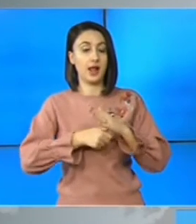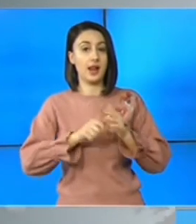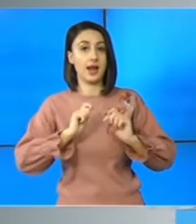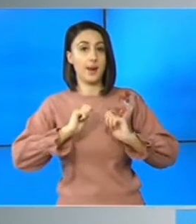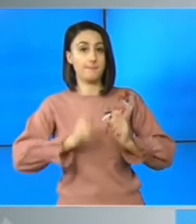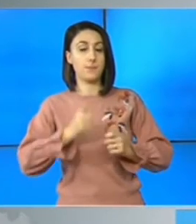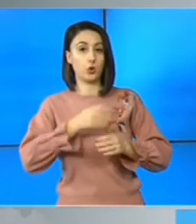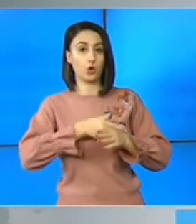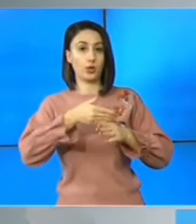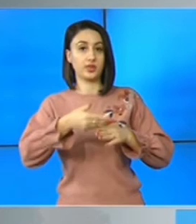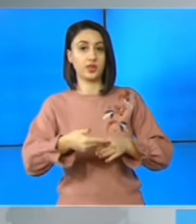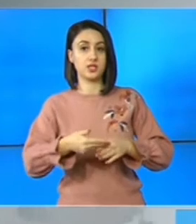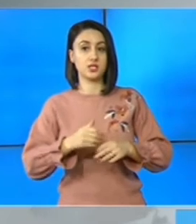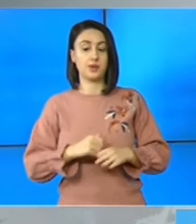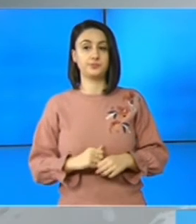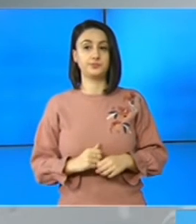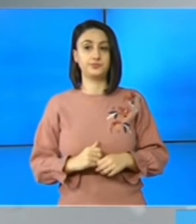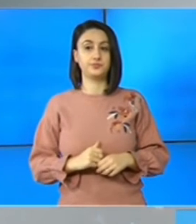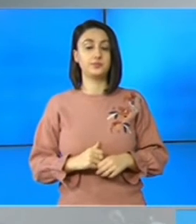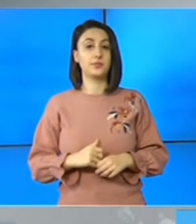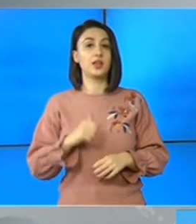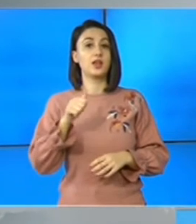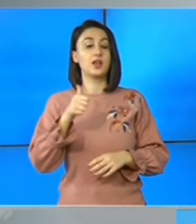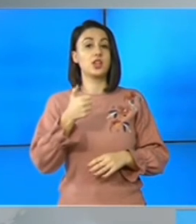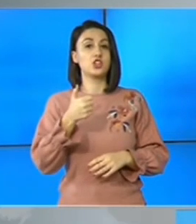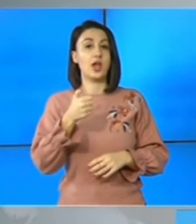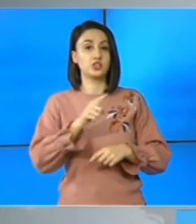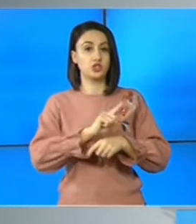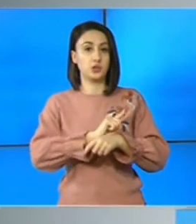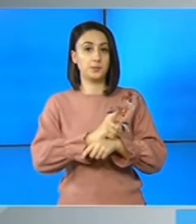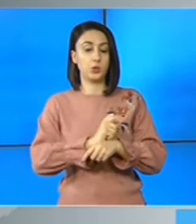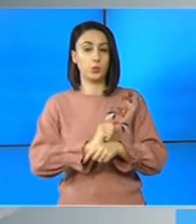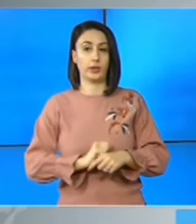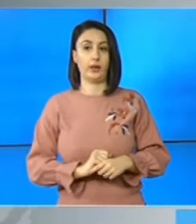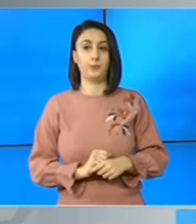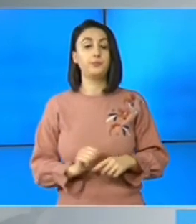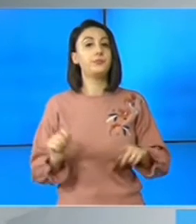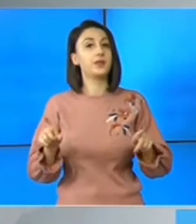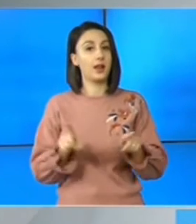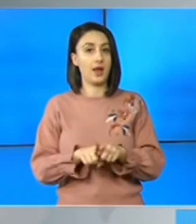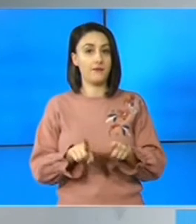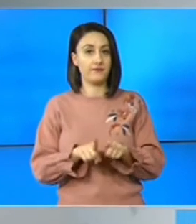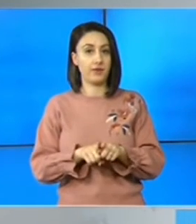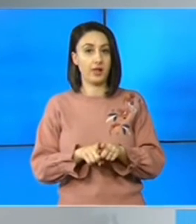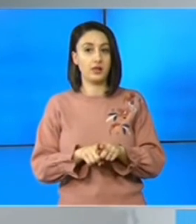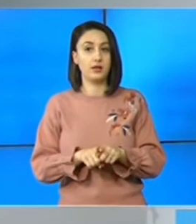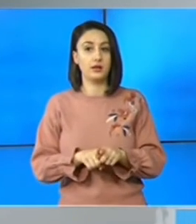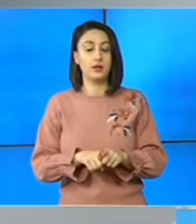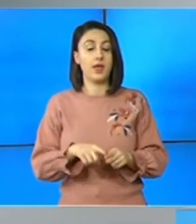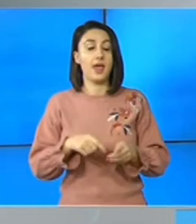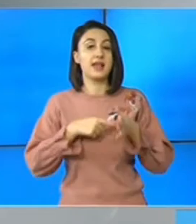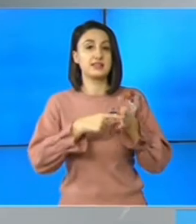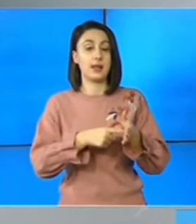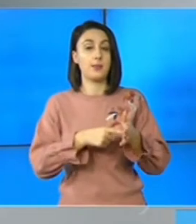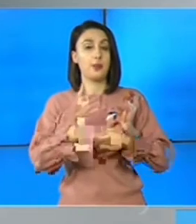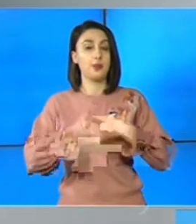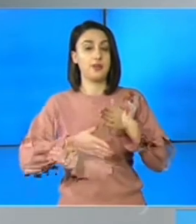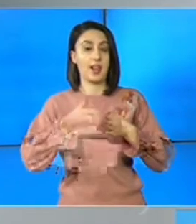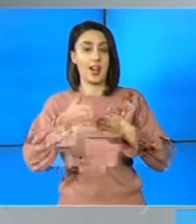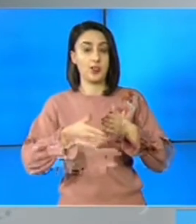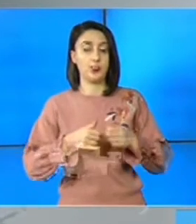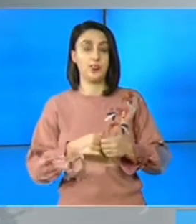raportează o întârziere de 60 de minute. La fel, spre exemplu, trenul